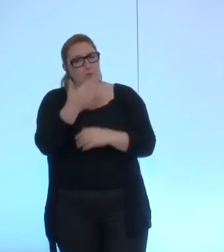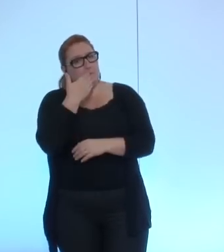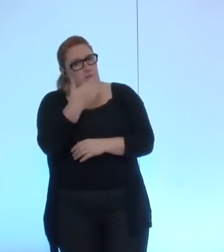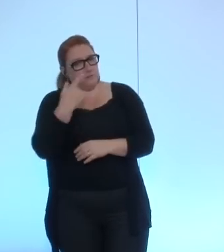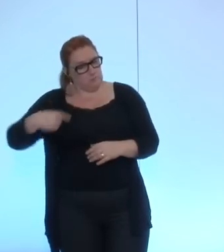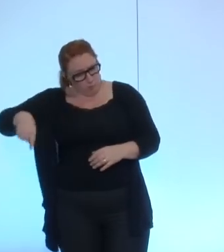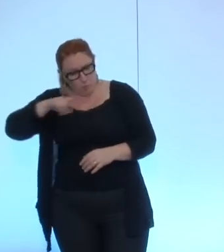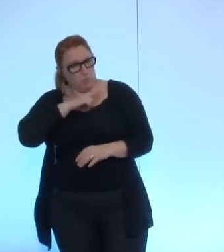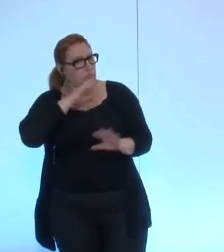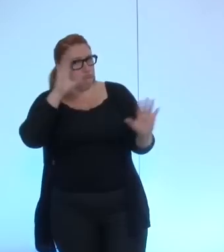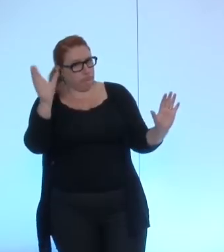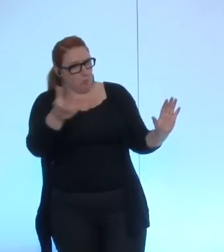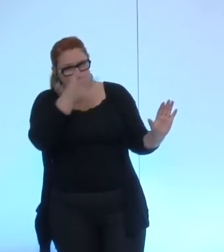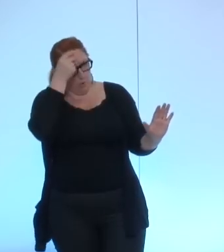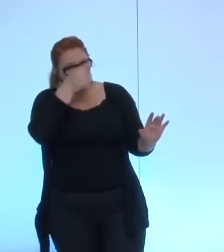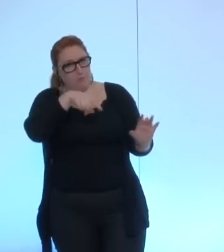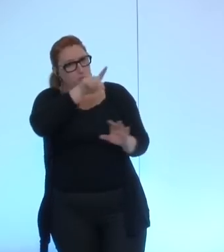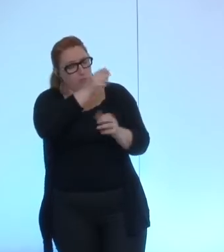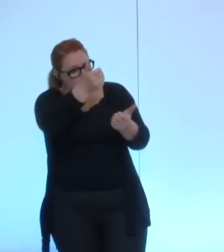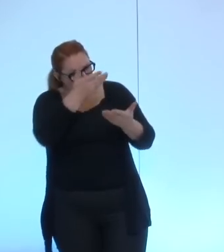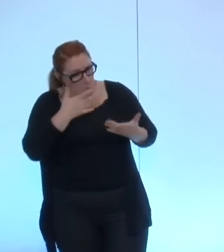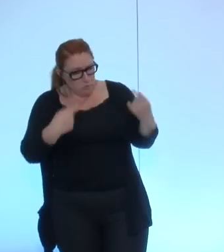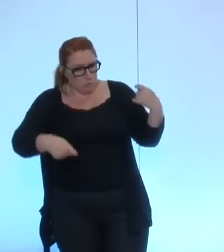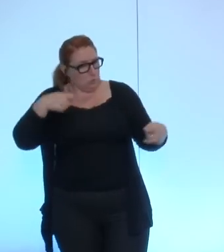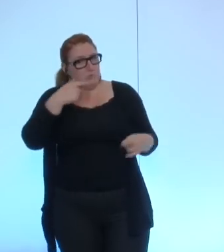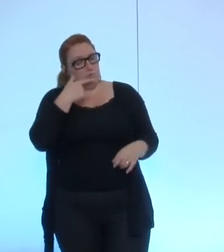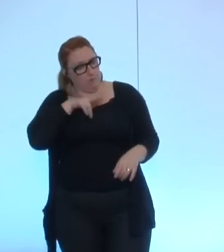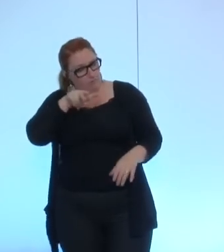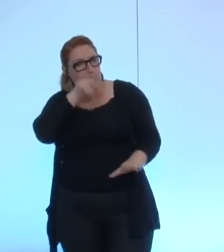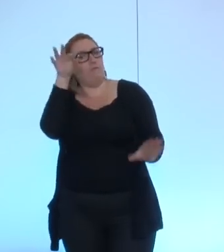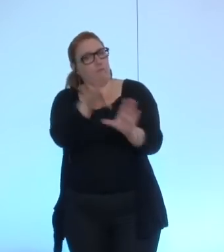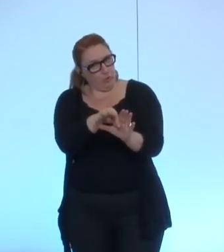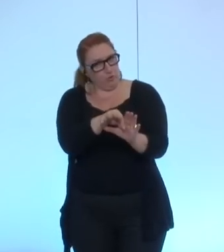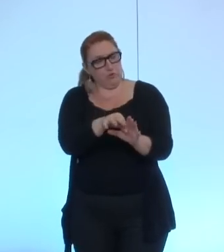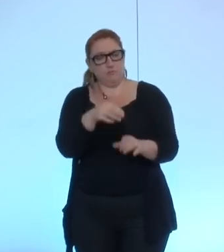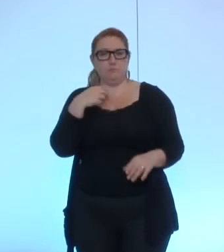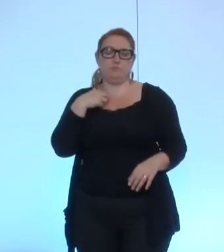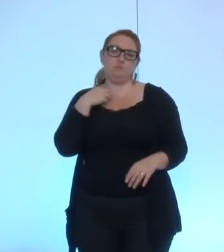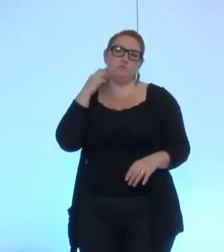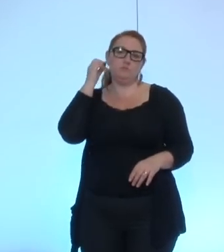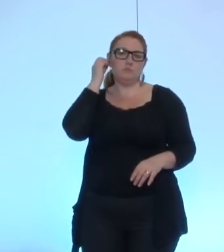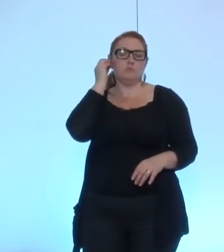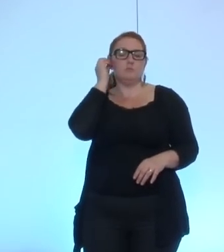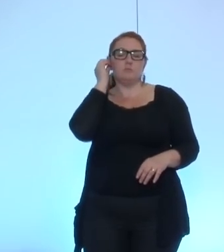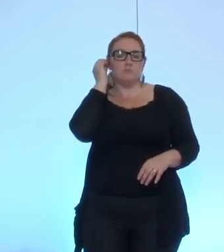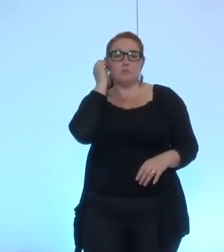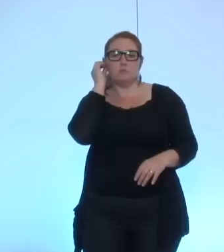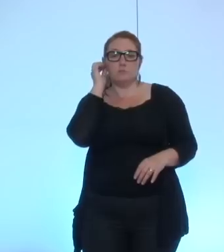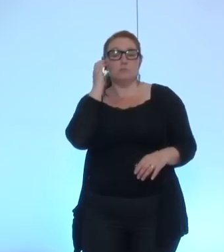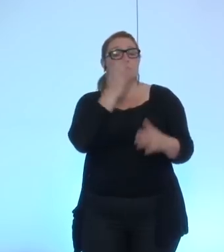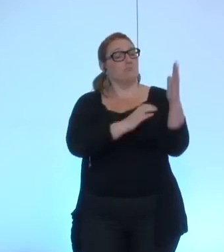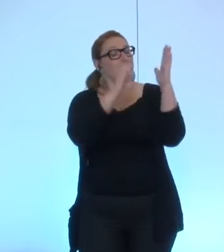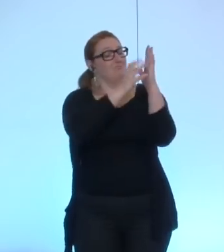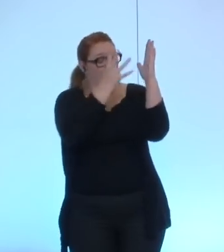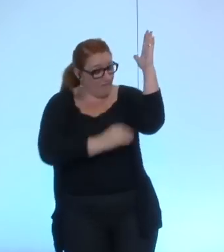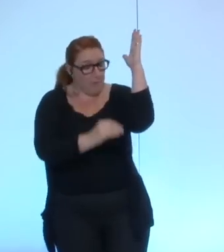avons entendu les ouvertures que vous proposiez nous voterons donc la délibération amendée pour que l'unanimité la plus forte